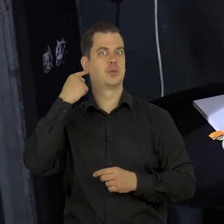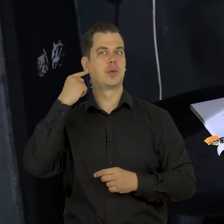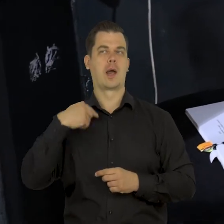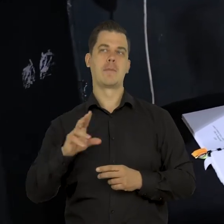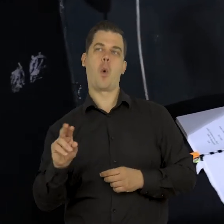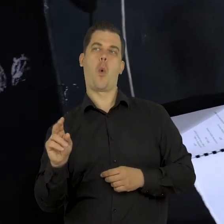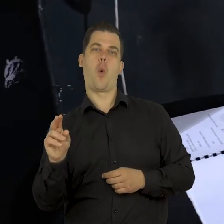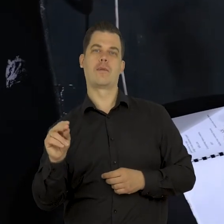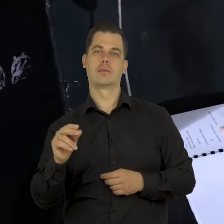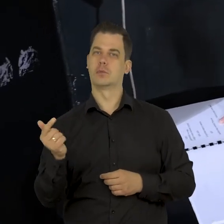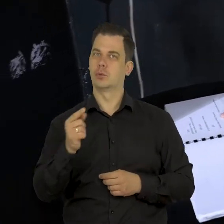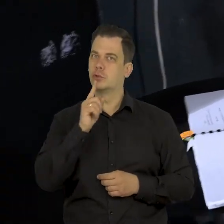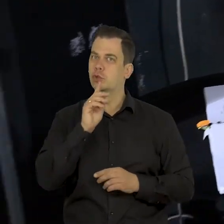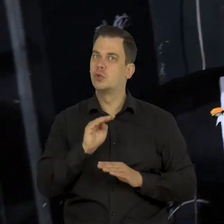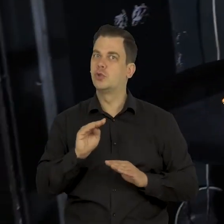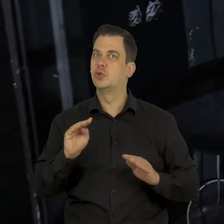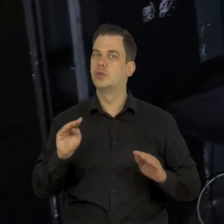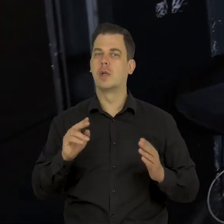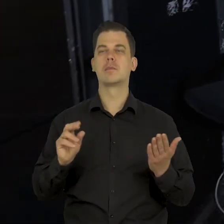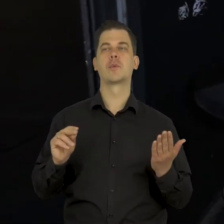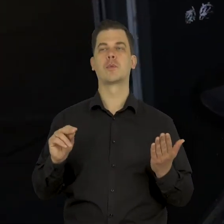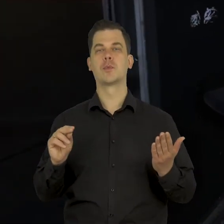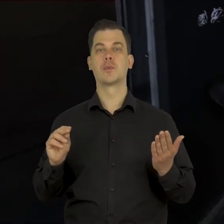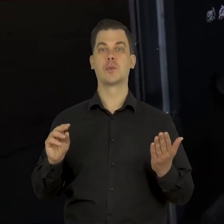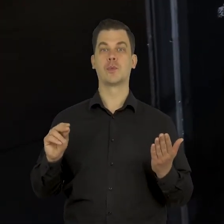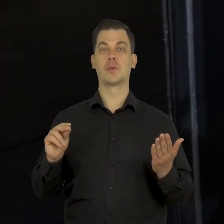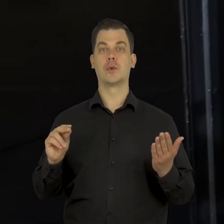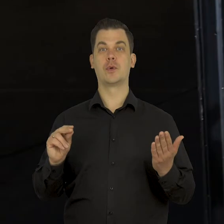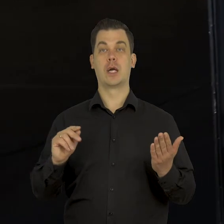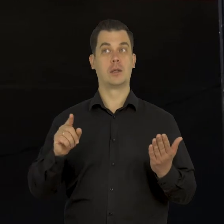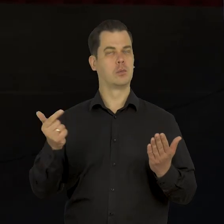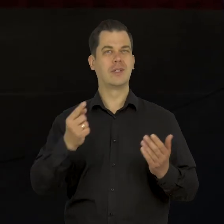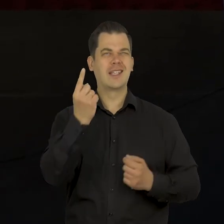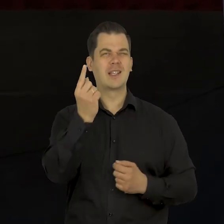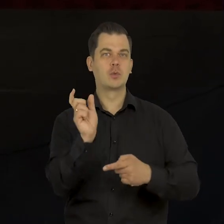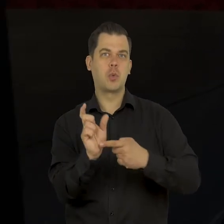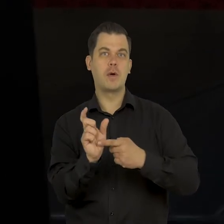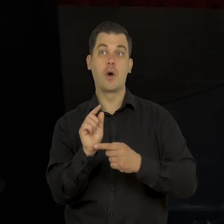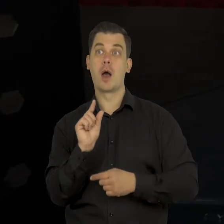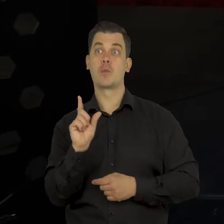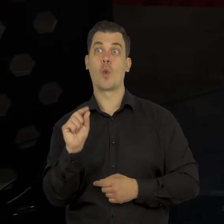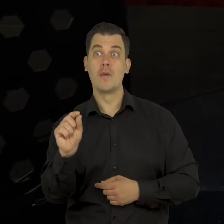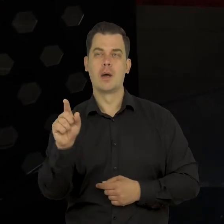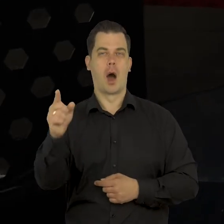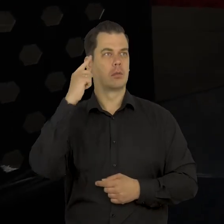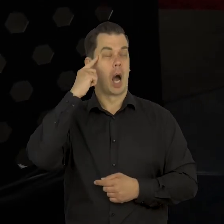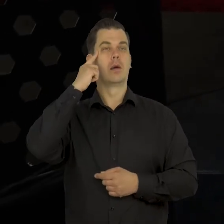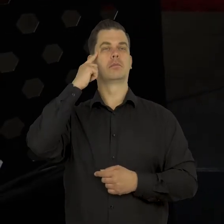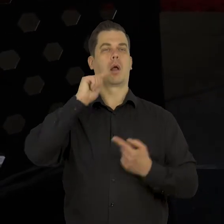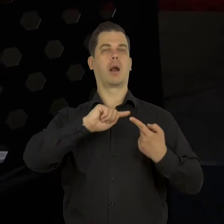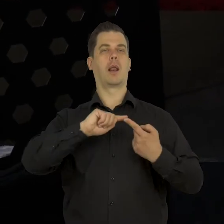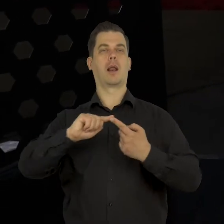nie usłyszała, więc ten szept sceniczny i sposób, dyskretny bardzo sposób i jedno słowo dosłownie. Jedno słowo, które go